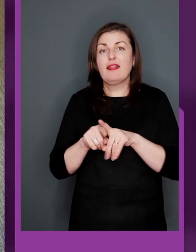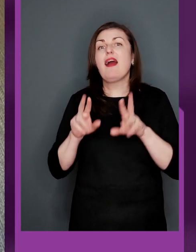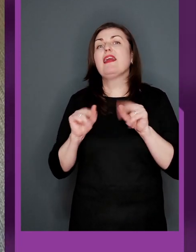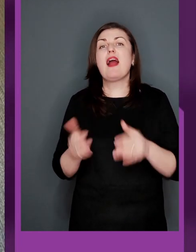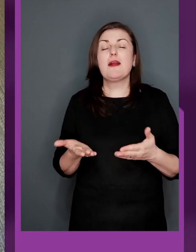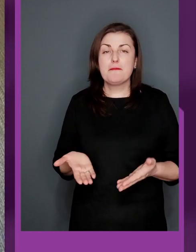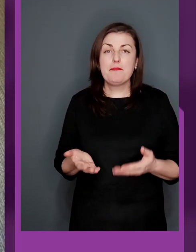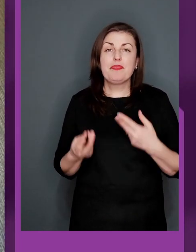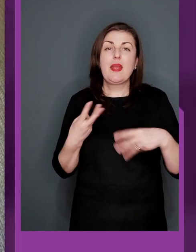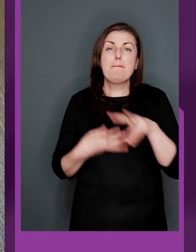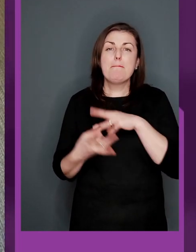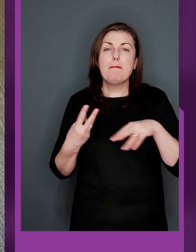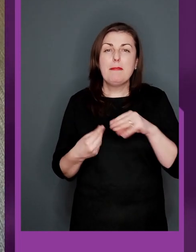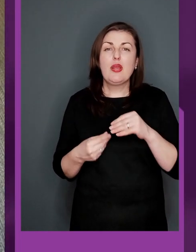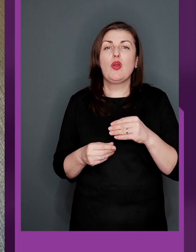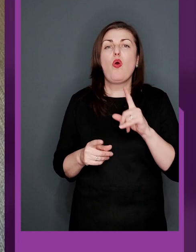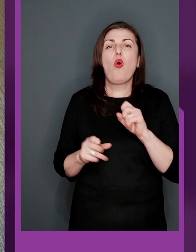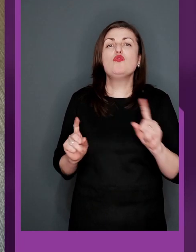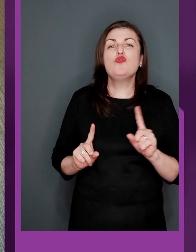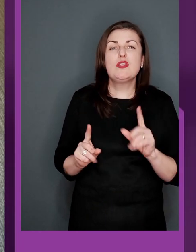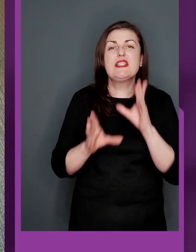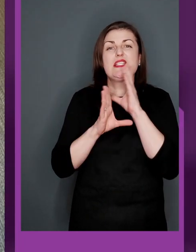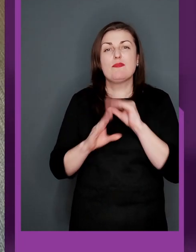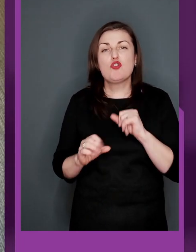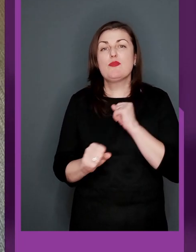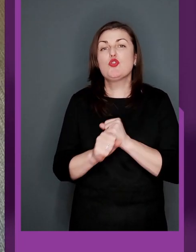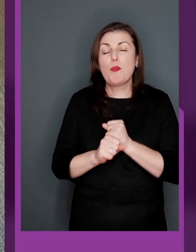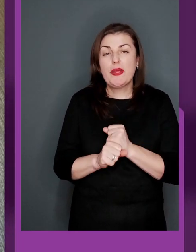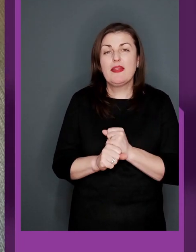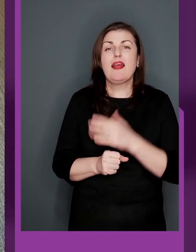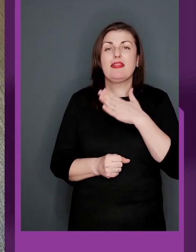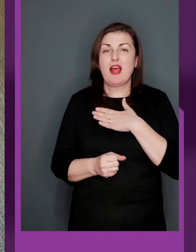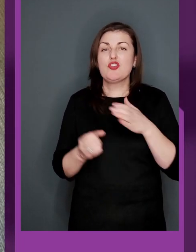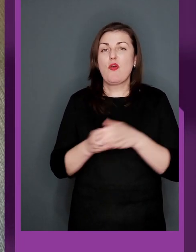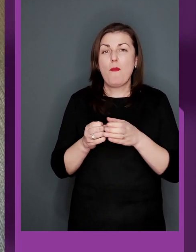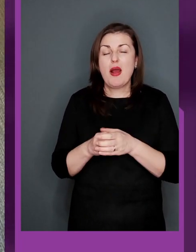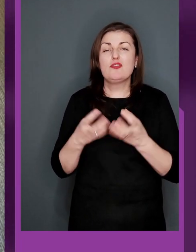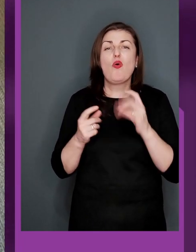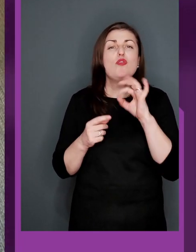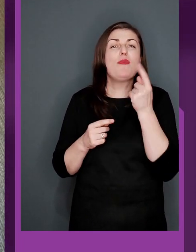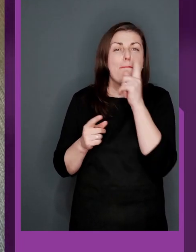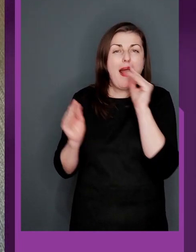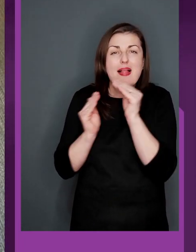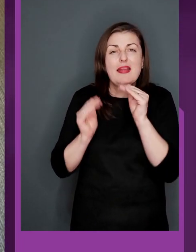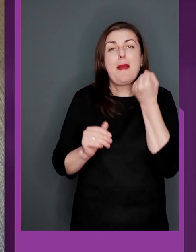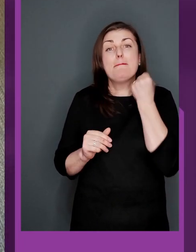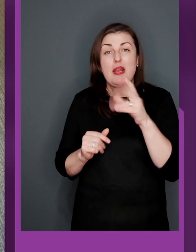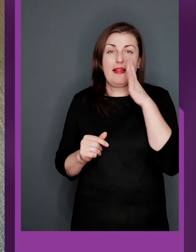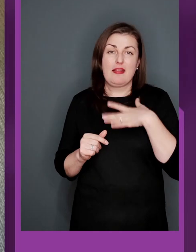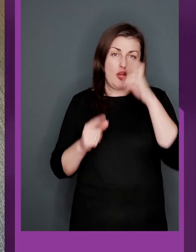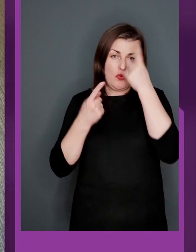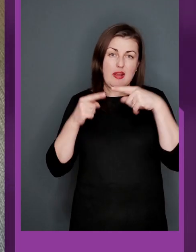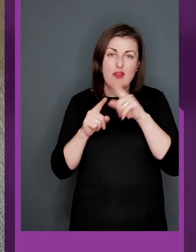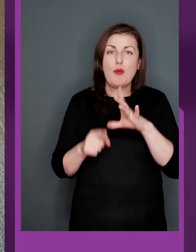може бути так, як ми хоч щось зможемо зробити, наші команди, щоб хоч маленька